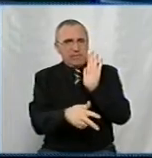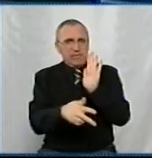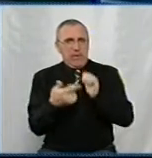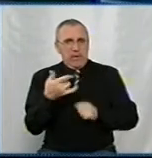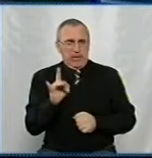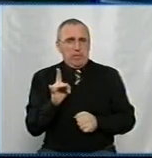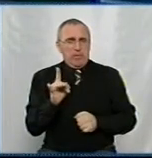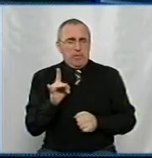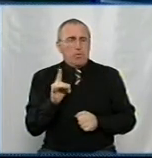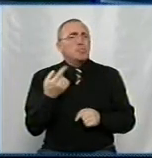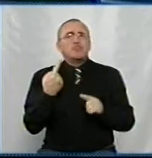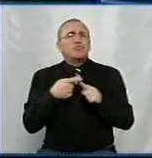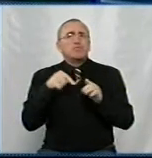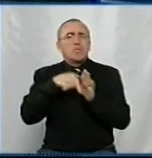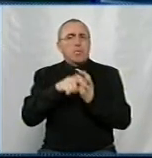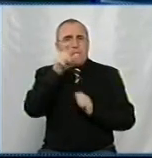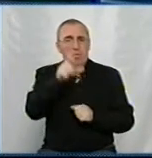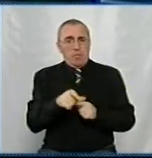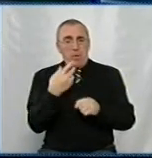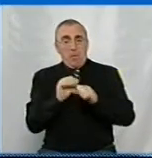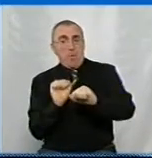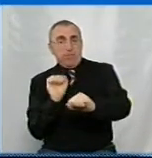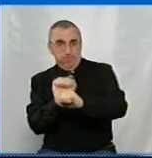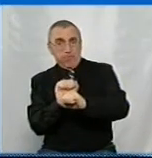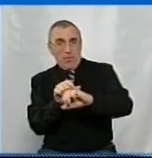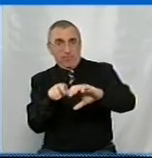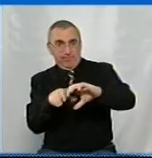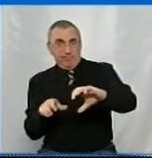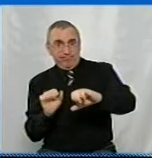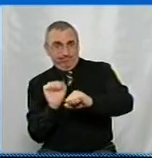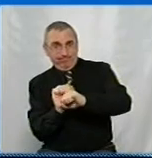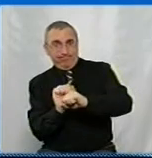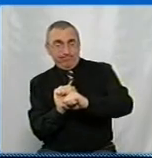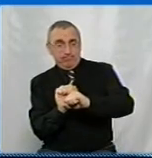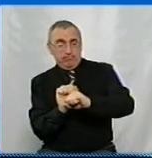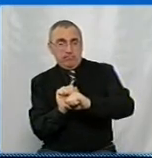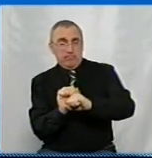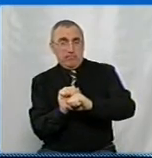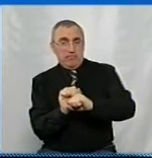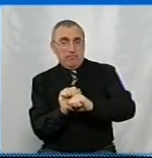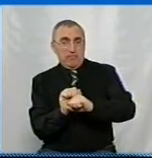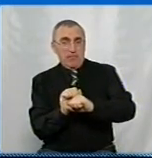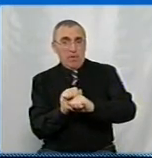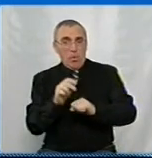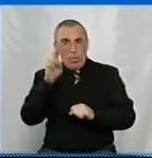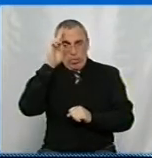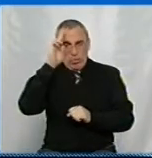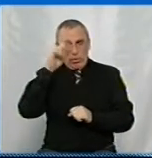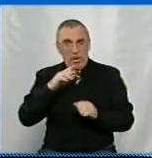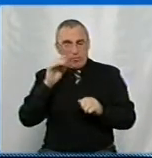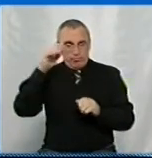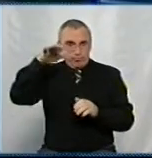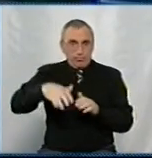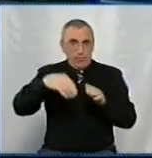що це означає для неї після блокування? Тобто, перепрошую, унітаз вона не змиє.